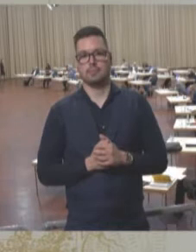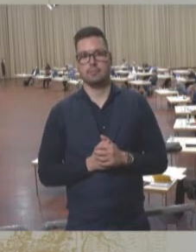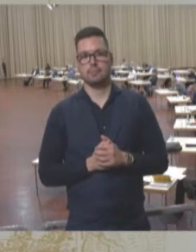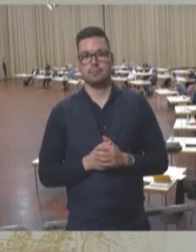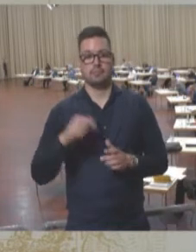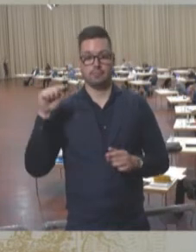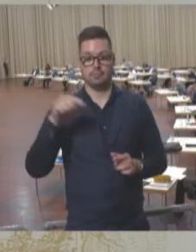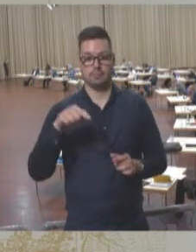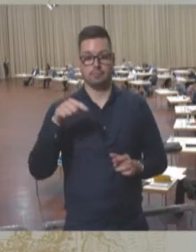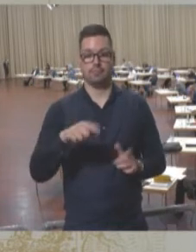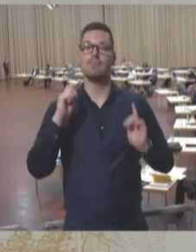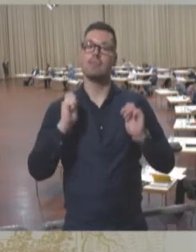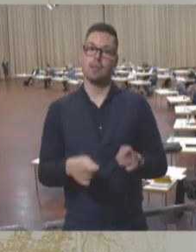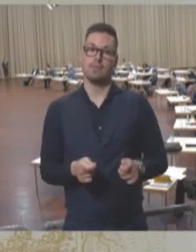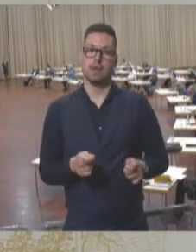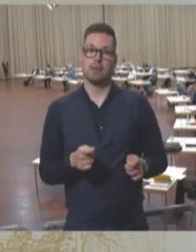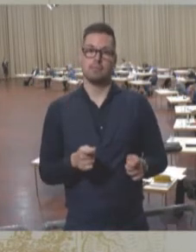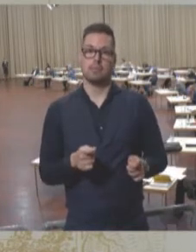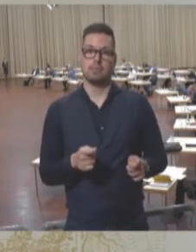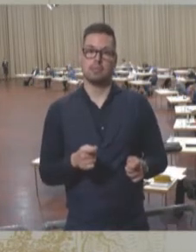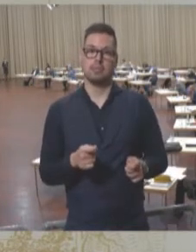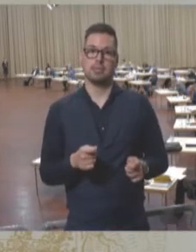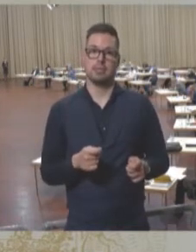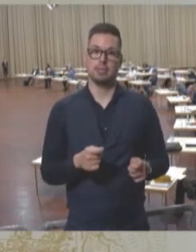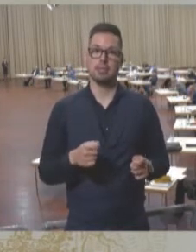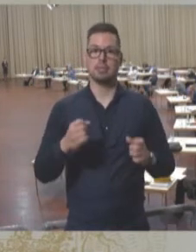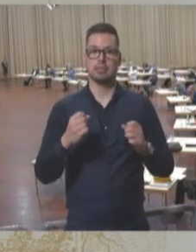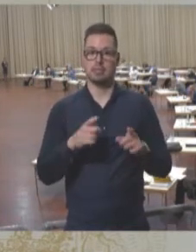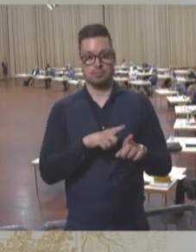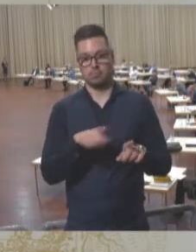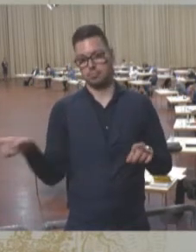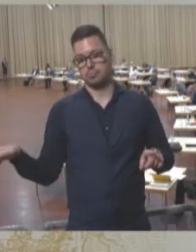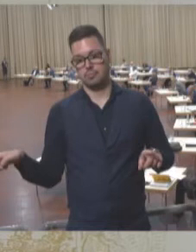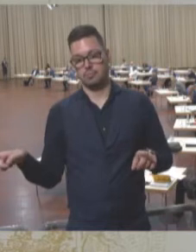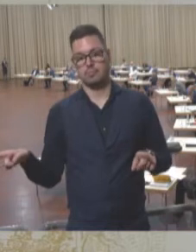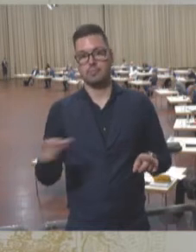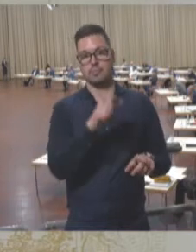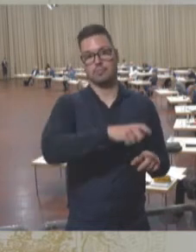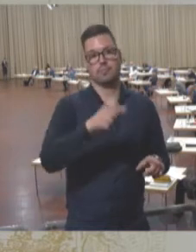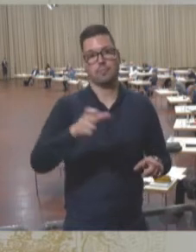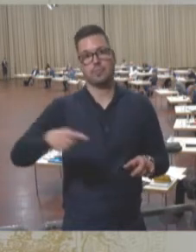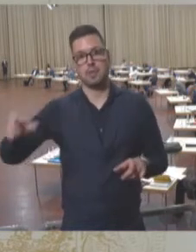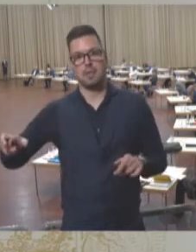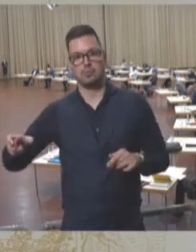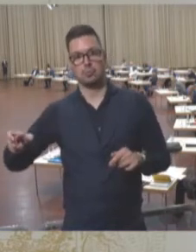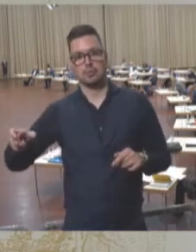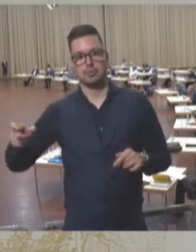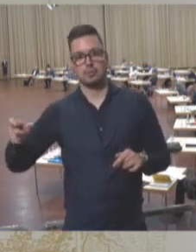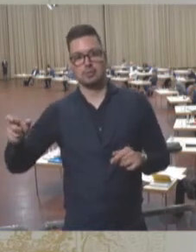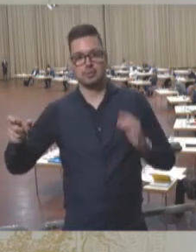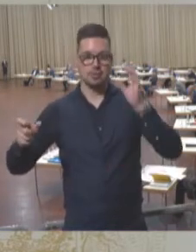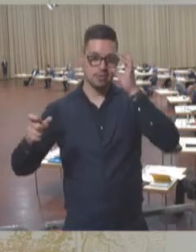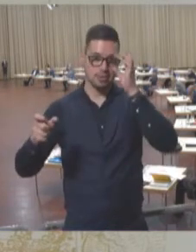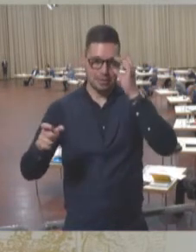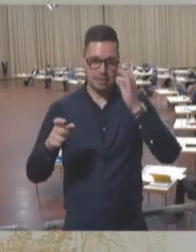diese Aufgabe geht nämlich dann ganz, ganz gründlich daneben, wenn Personen aufgestellt werden, die auf andere